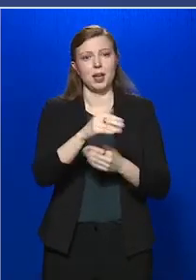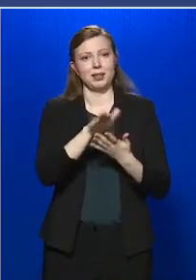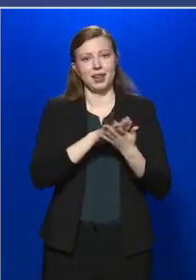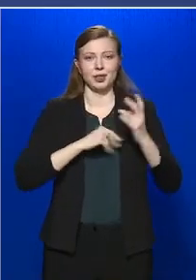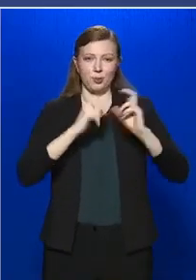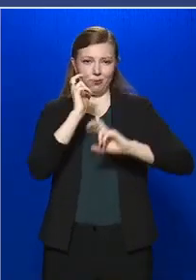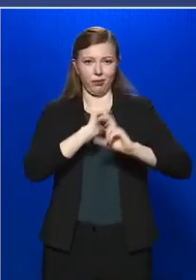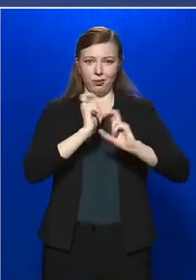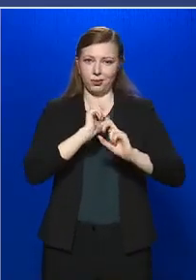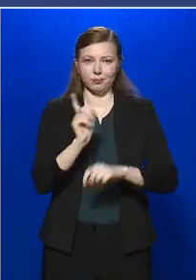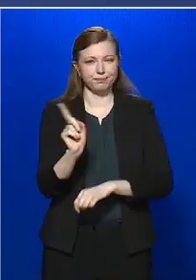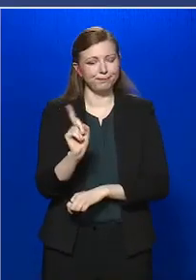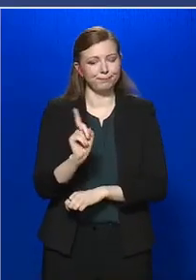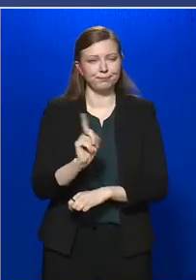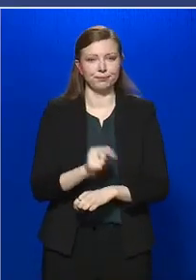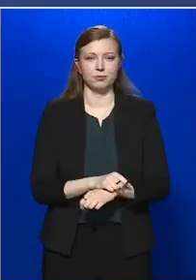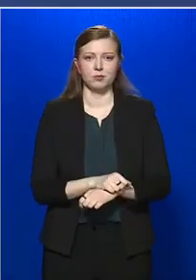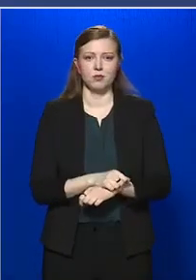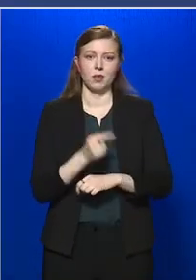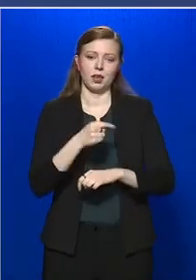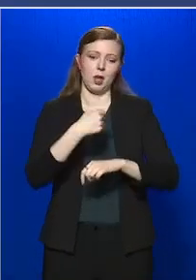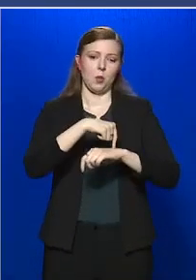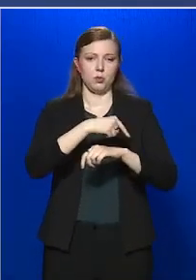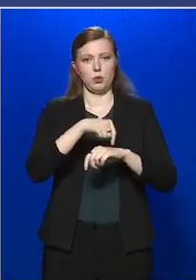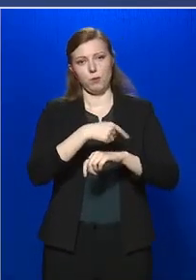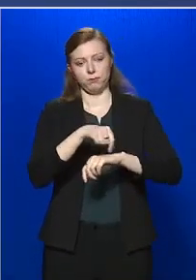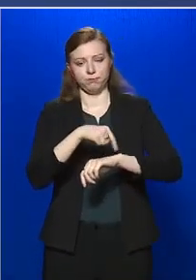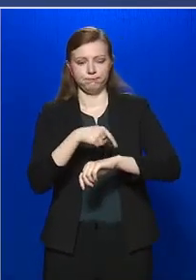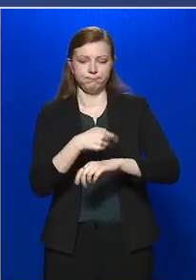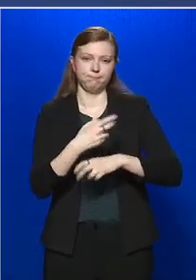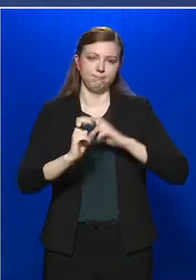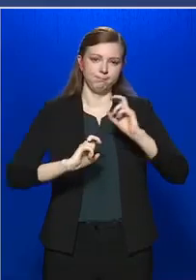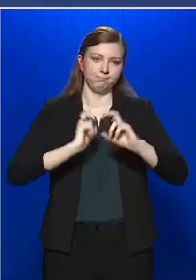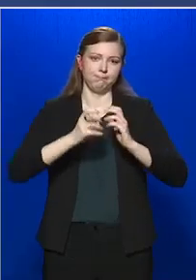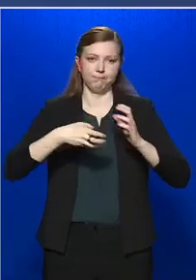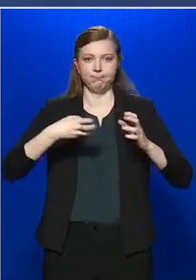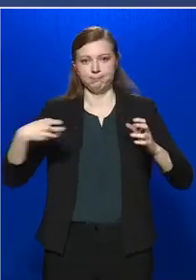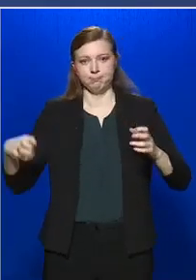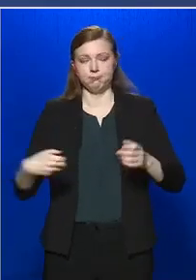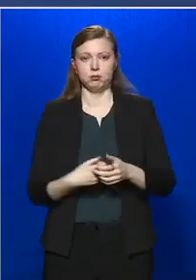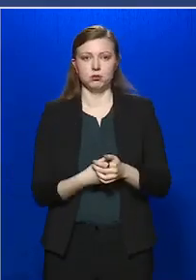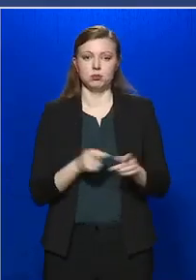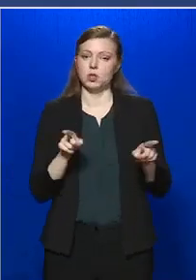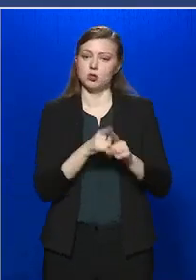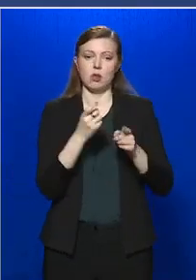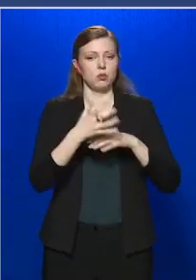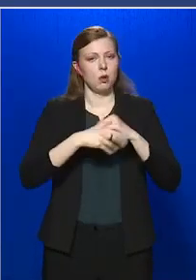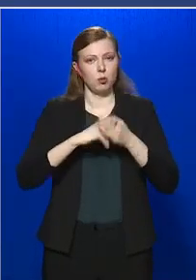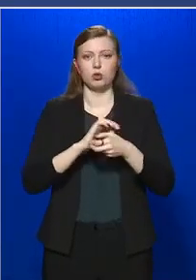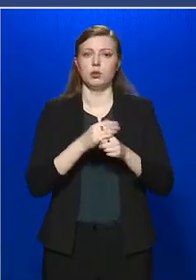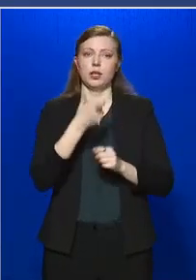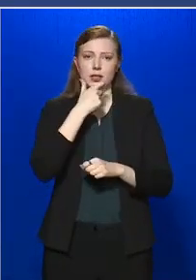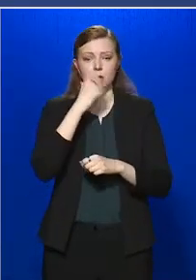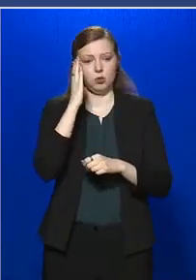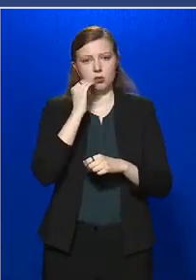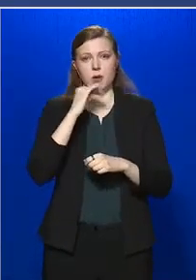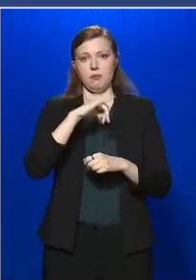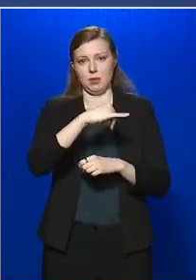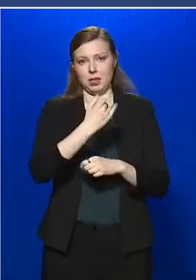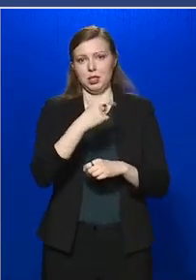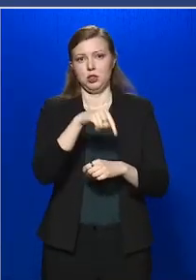beszélgetni, ne időzzünk náluk hosszasan, és rögtön mosson kezet, az idős ember